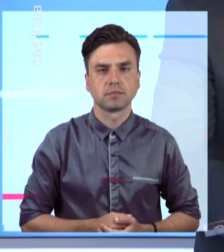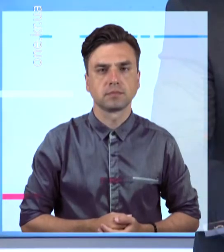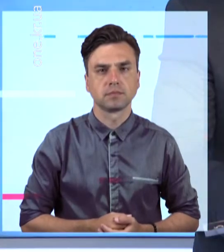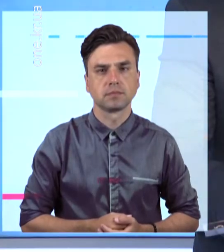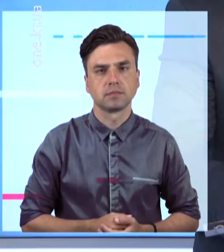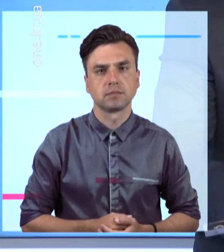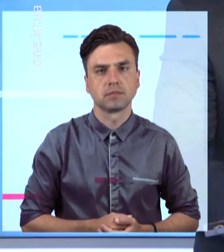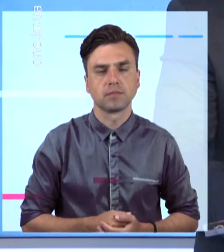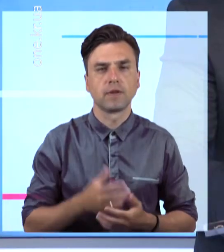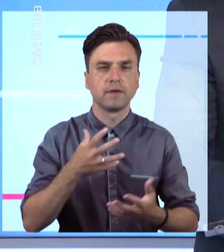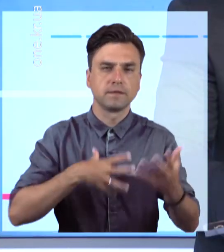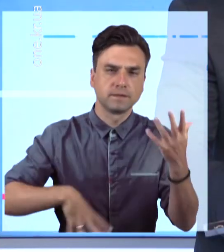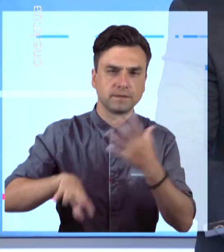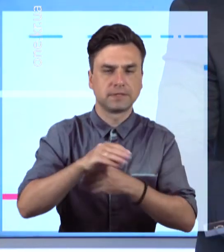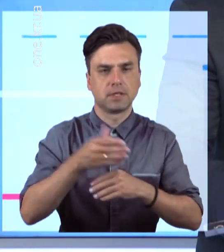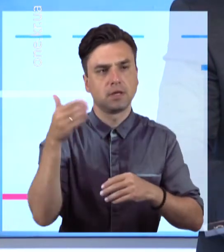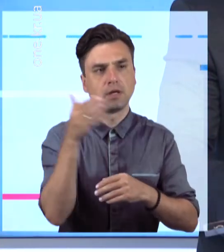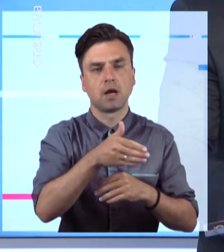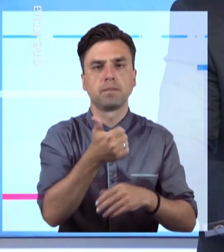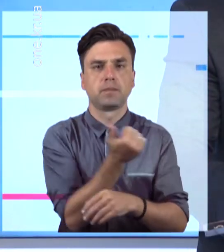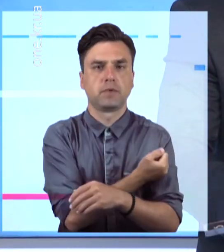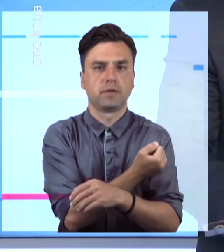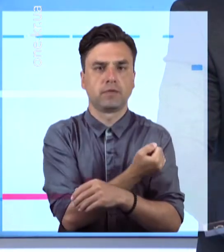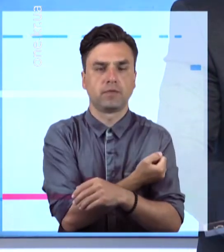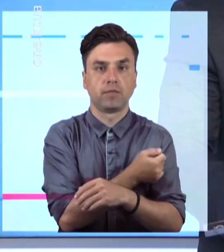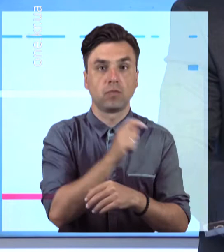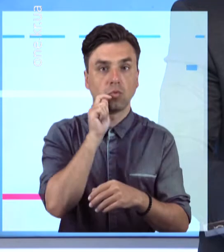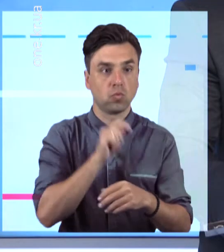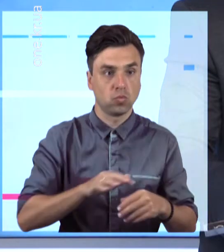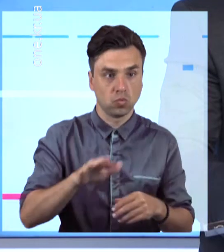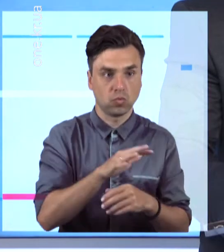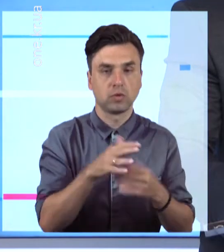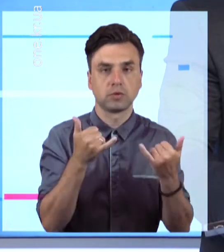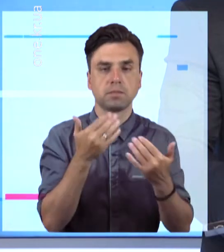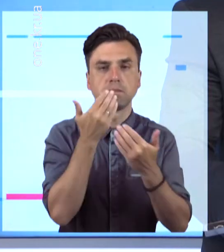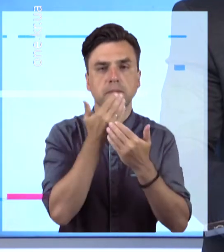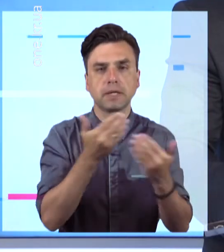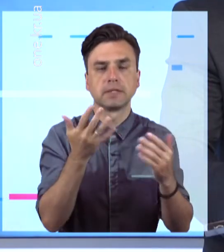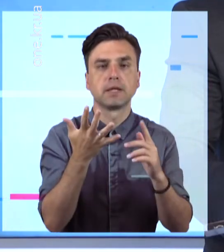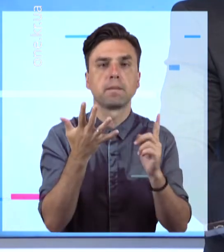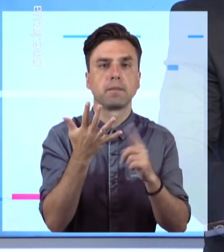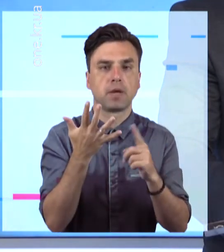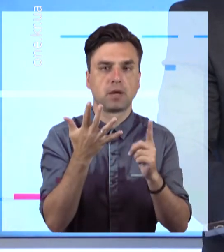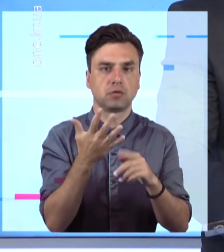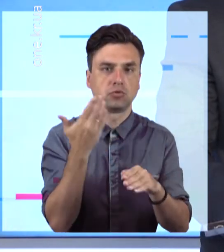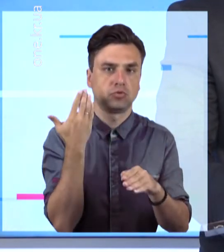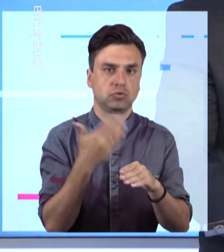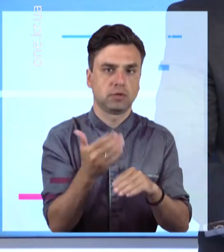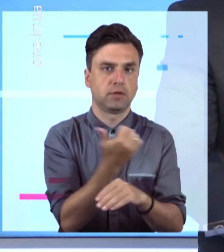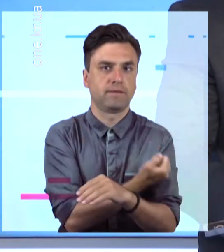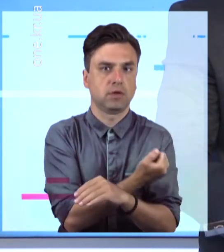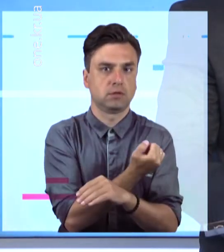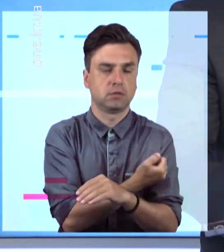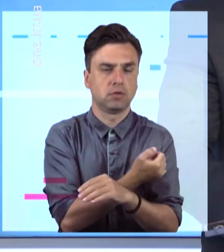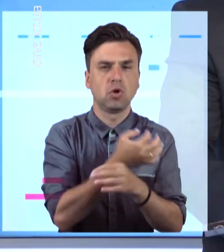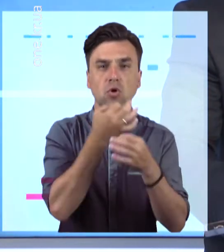Всі на вакцинацію. В Україні стартує останній п'ятий етап імунізації населення. Відтепер вакцинуватимуть усіх охочих.